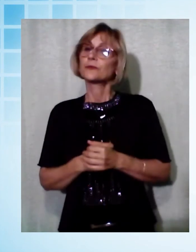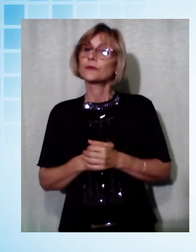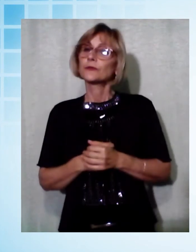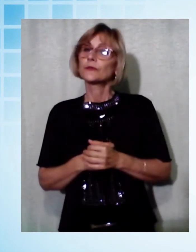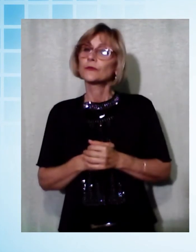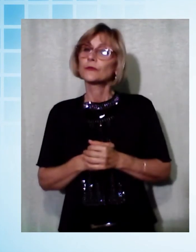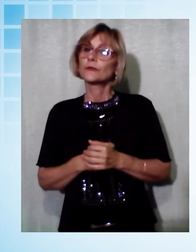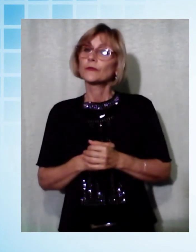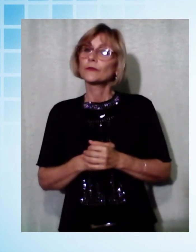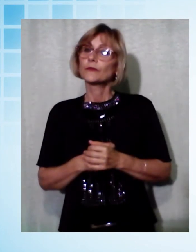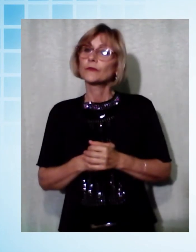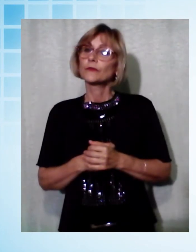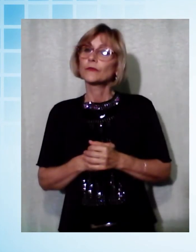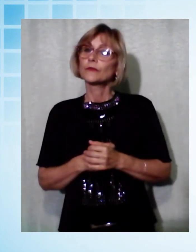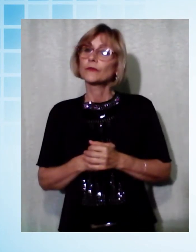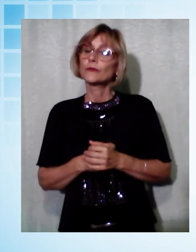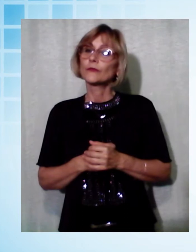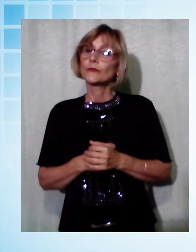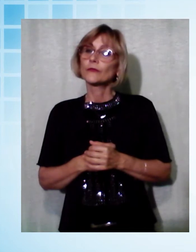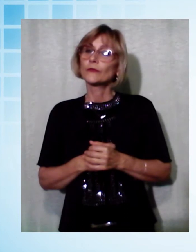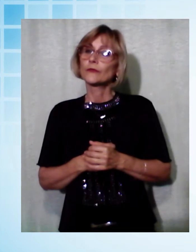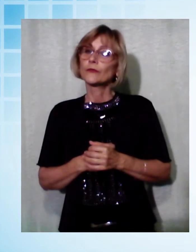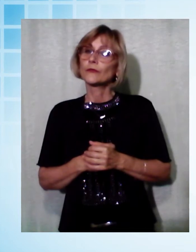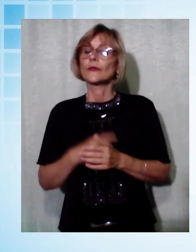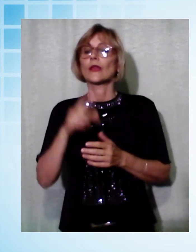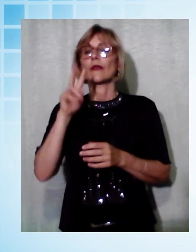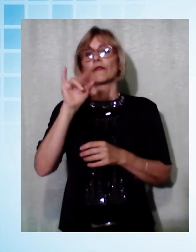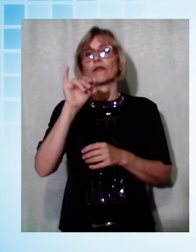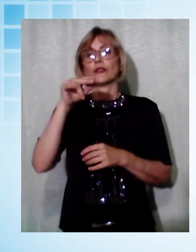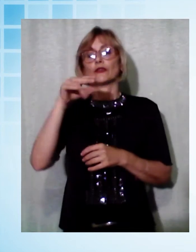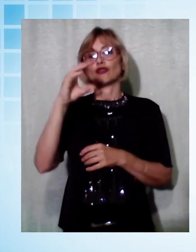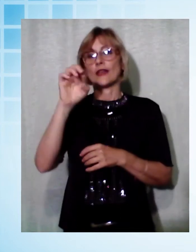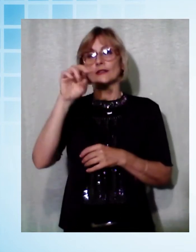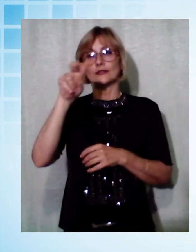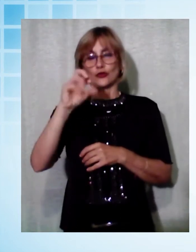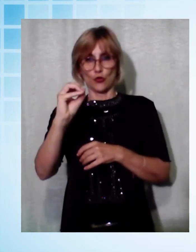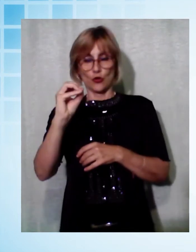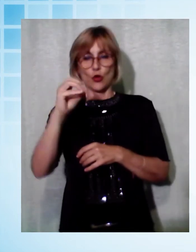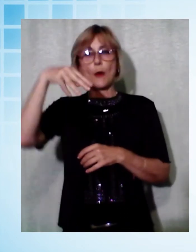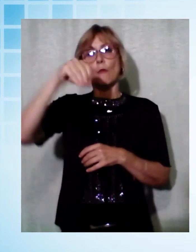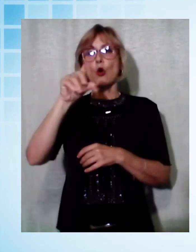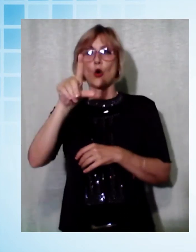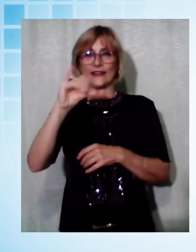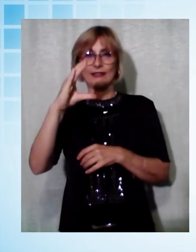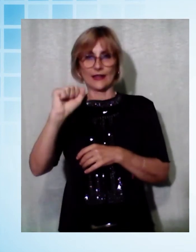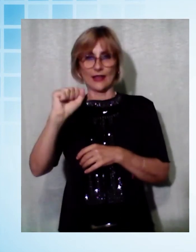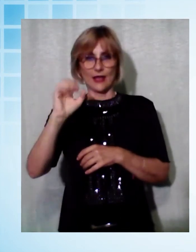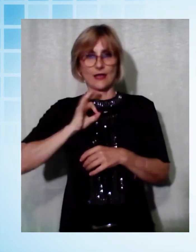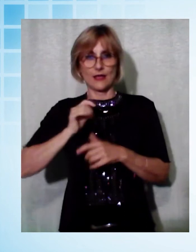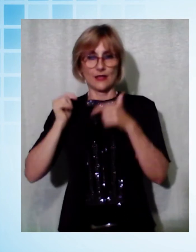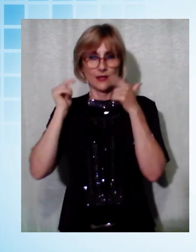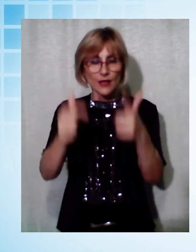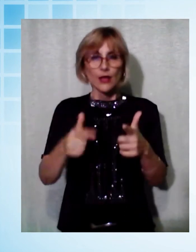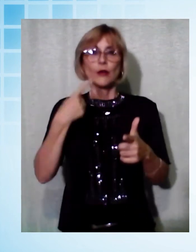questo grande personaggio a Vincenzo Mollica per tutto quello che ha fatto sia in televisione in tutta la sua